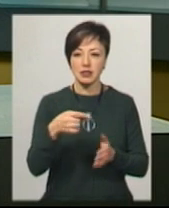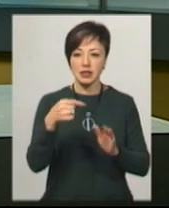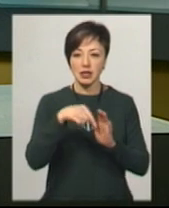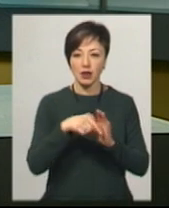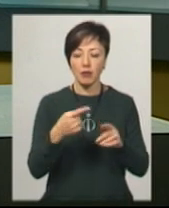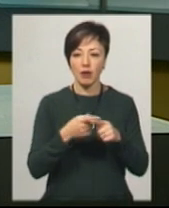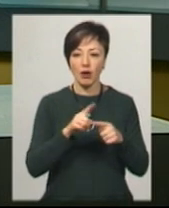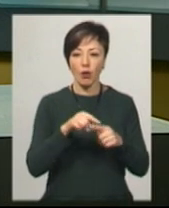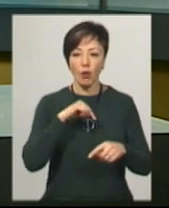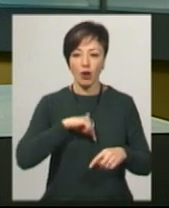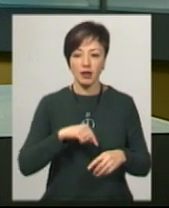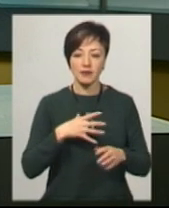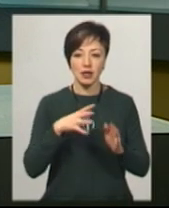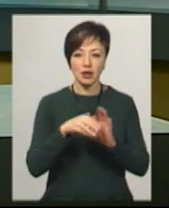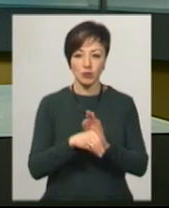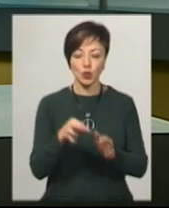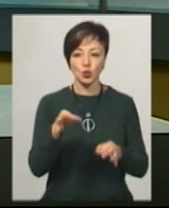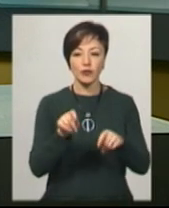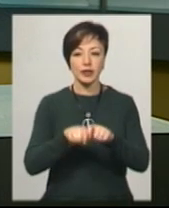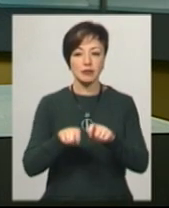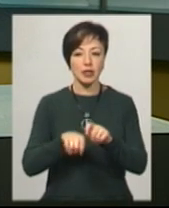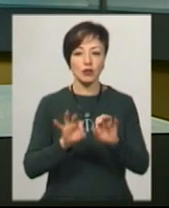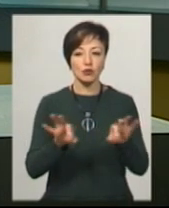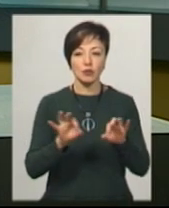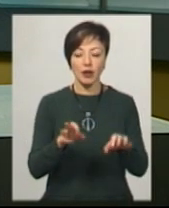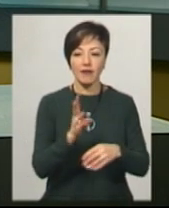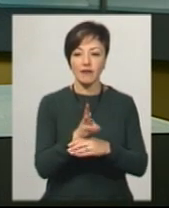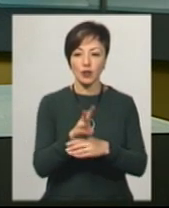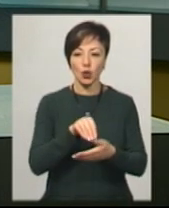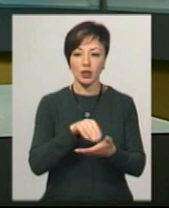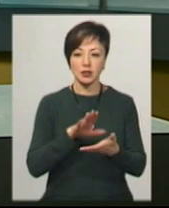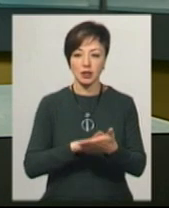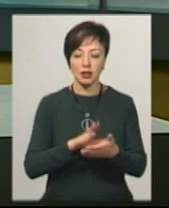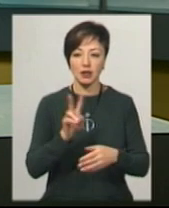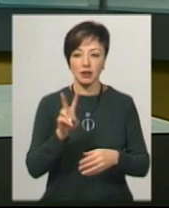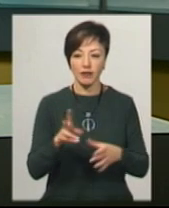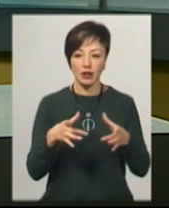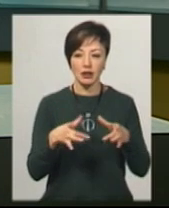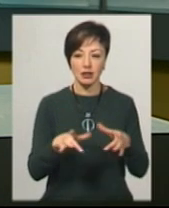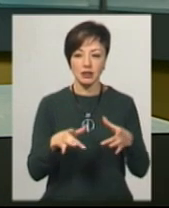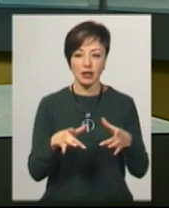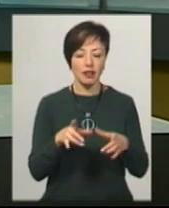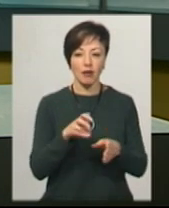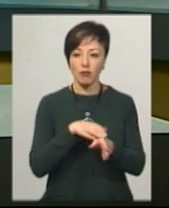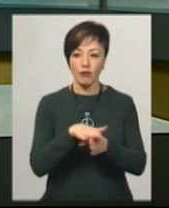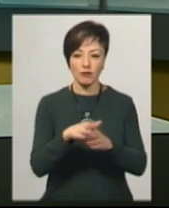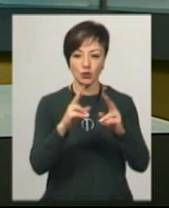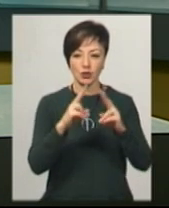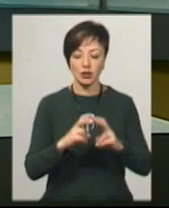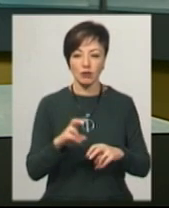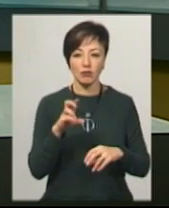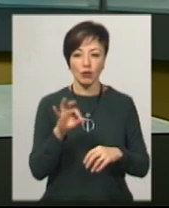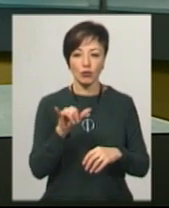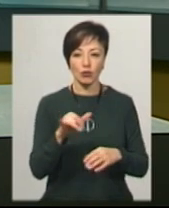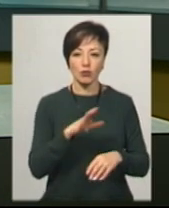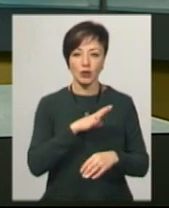загиблого. Судовий експерт Ростислав Китярчук розповів, відеореєстратор і два жорстких диски не повністю дослідив, оскільки